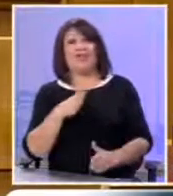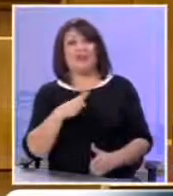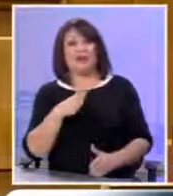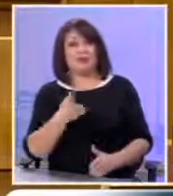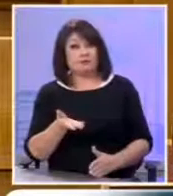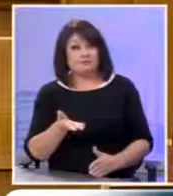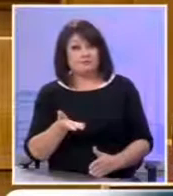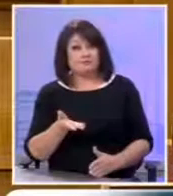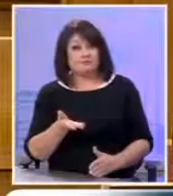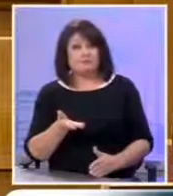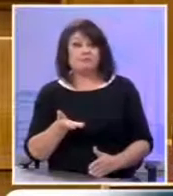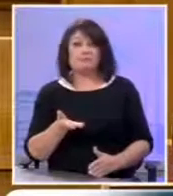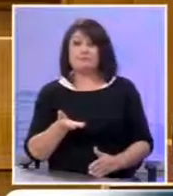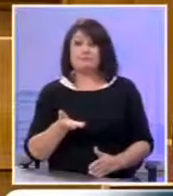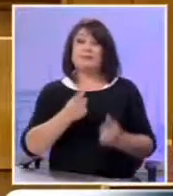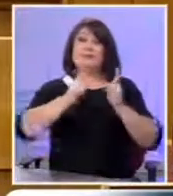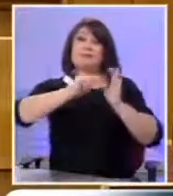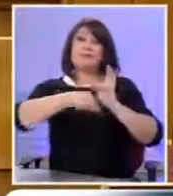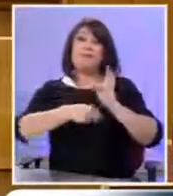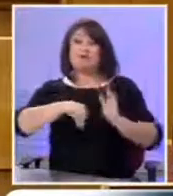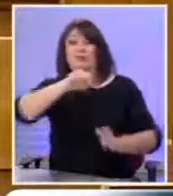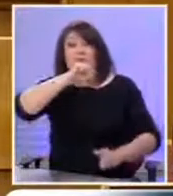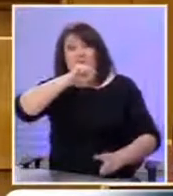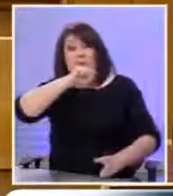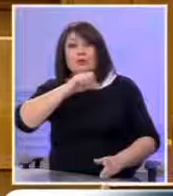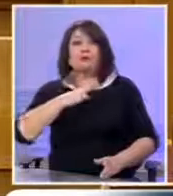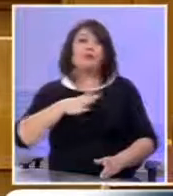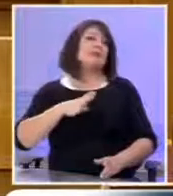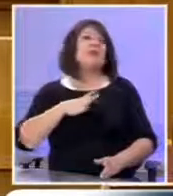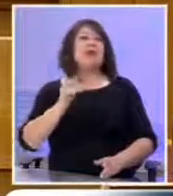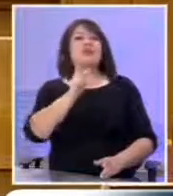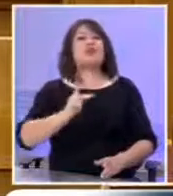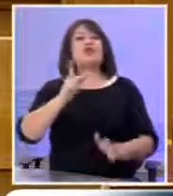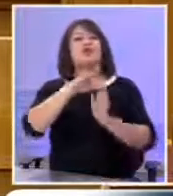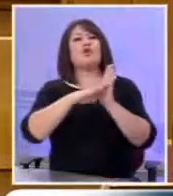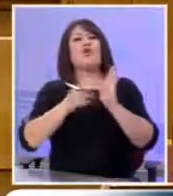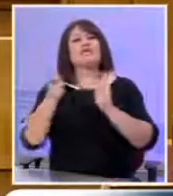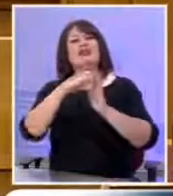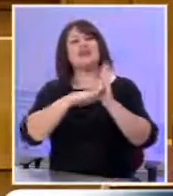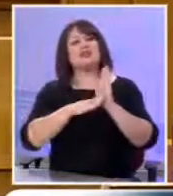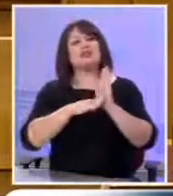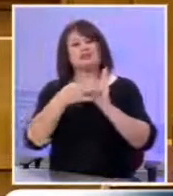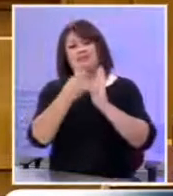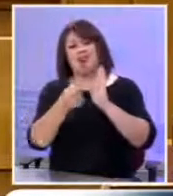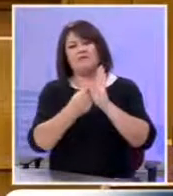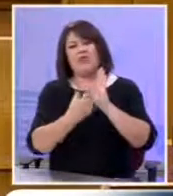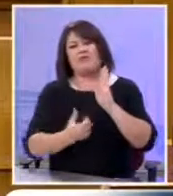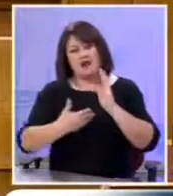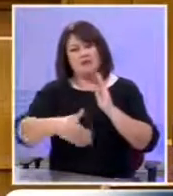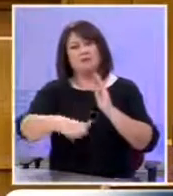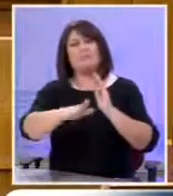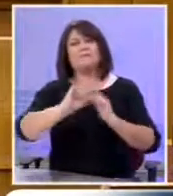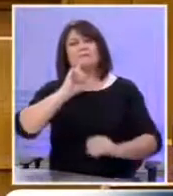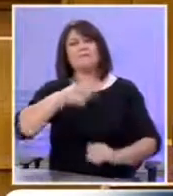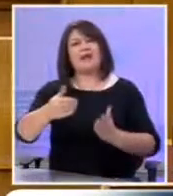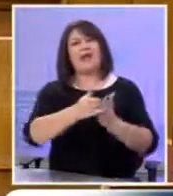όπως σας χαρακτηρίζουν νημονιακοί το ξύλωμα της κοινωνικής ασφάλισης την επιβολή και για το επόμενο χρονικό διάστημα του